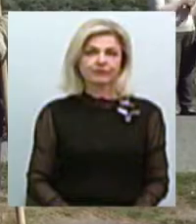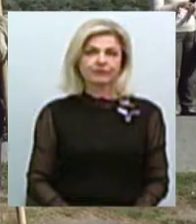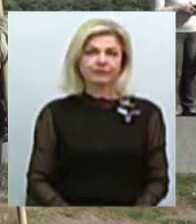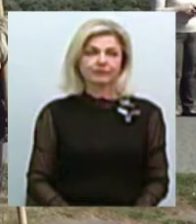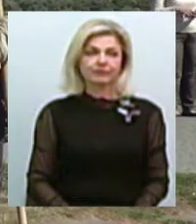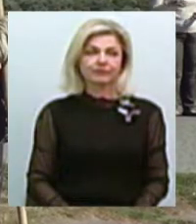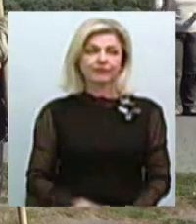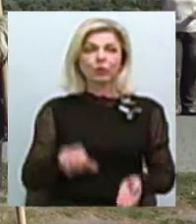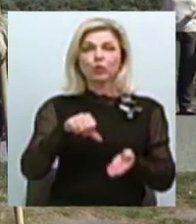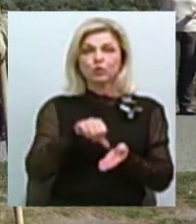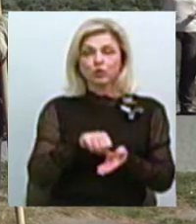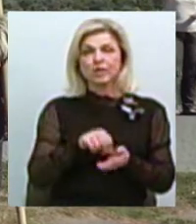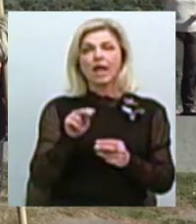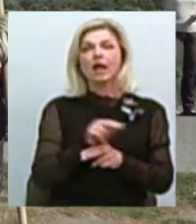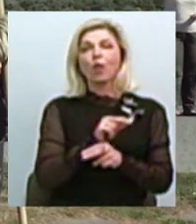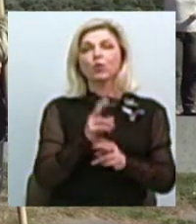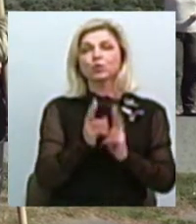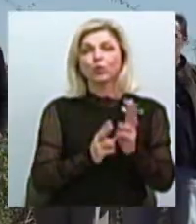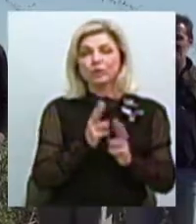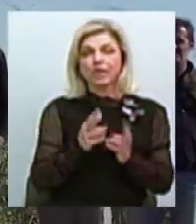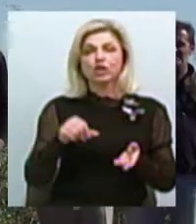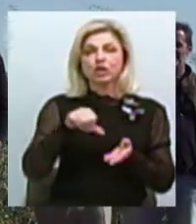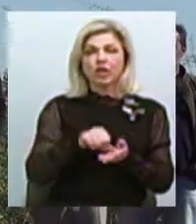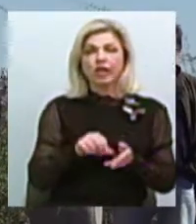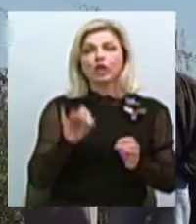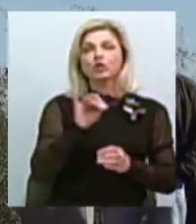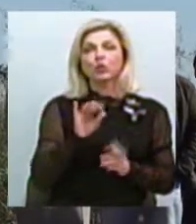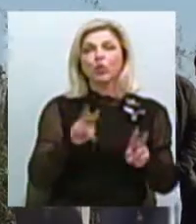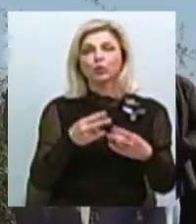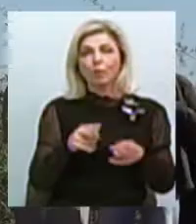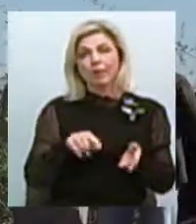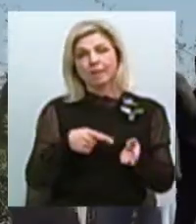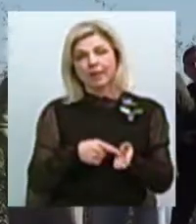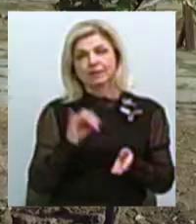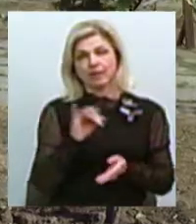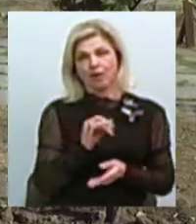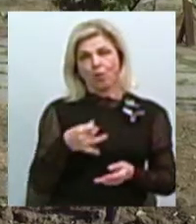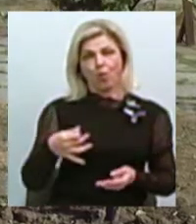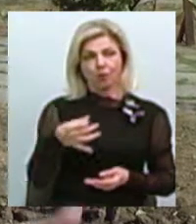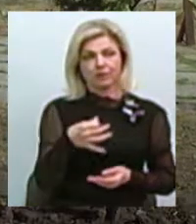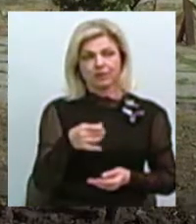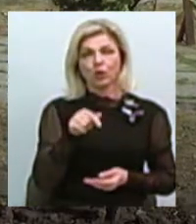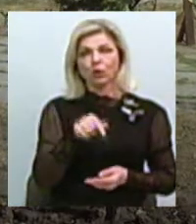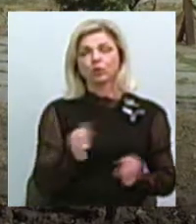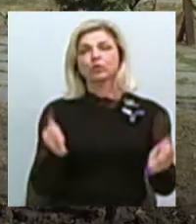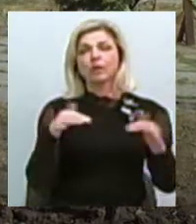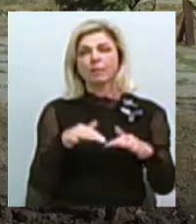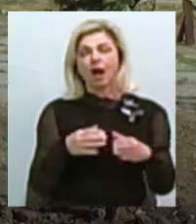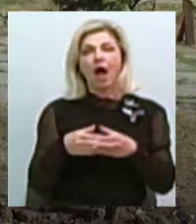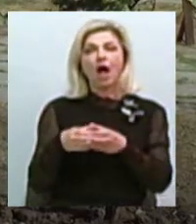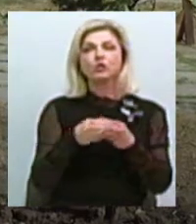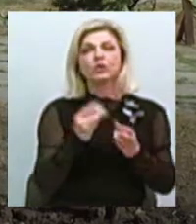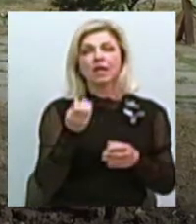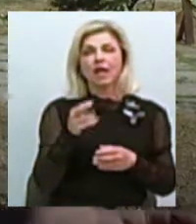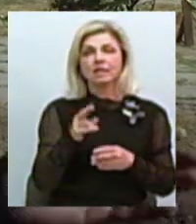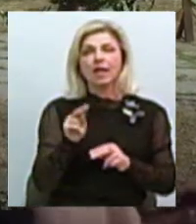Участь у реконструкціях беруть члени історичних клубів з міста та області. Тут зібралася асоціація реконструкторів Миколаївщини